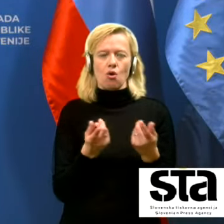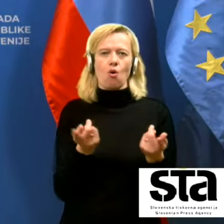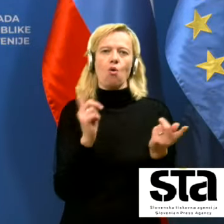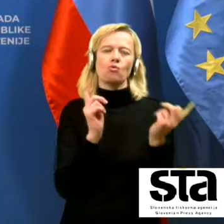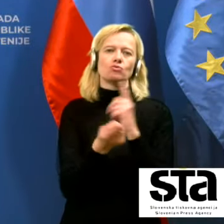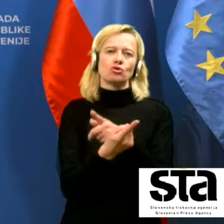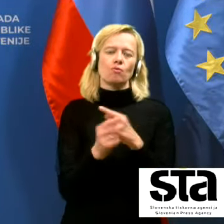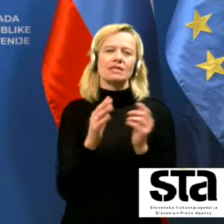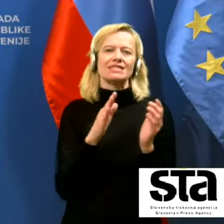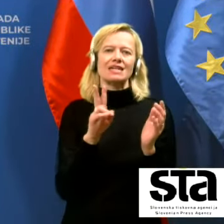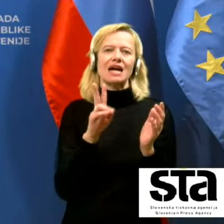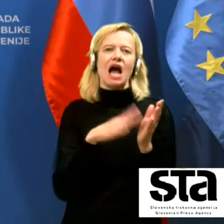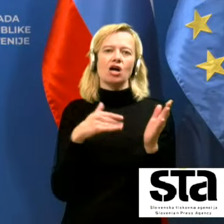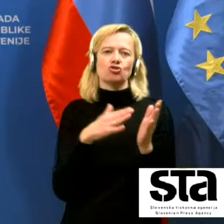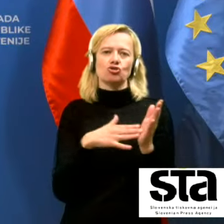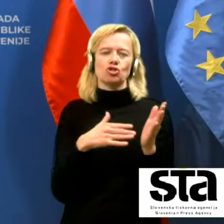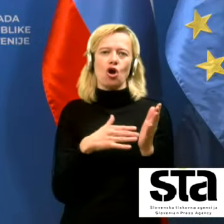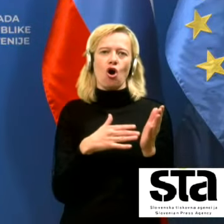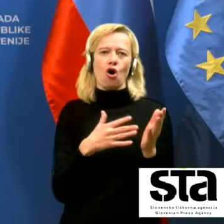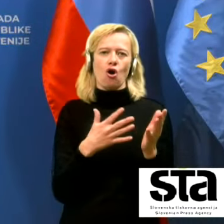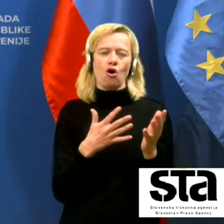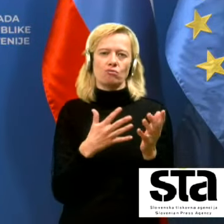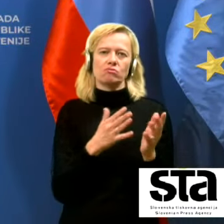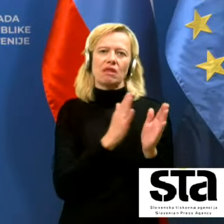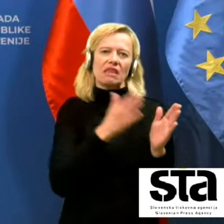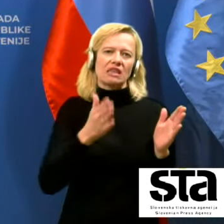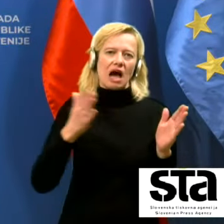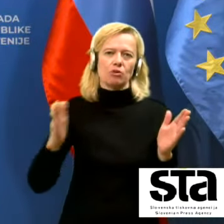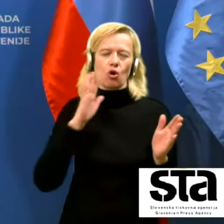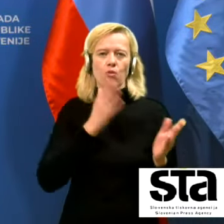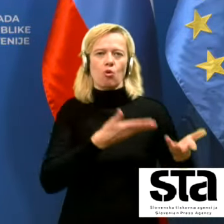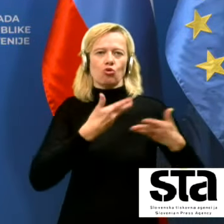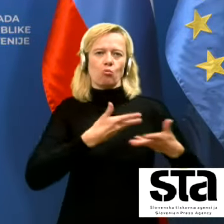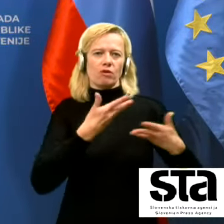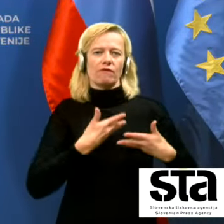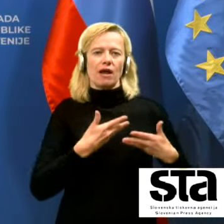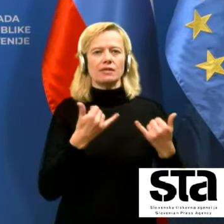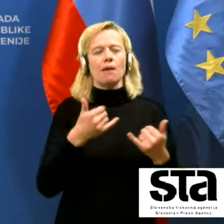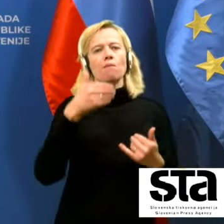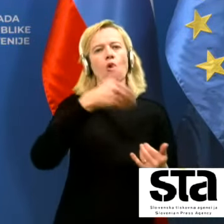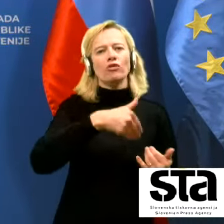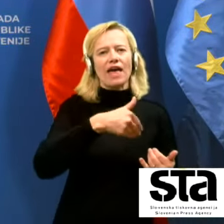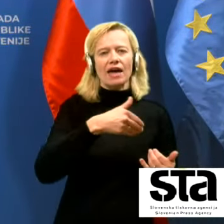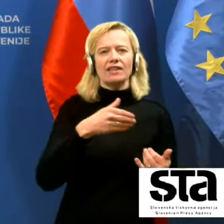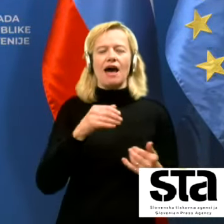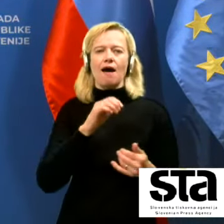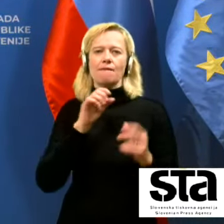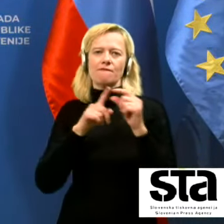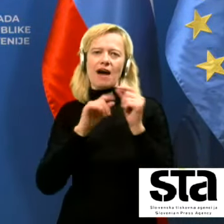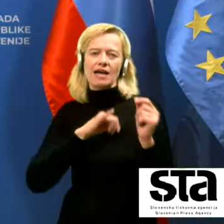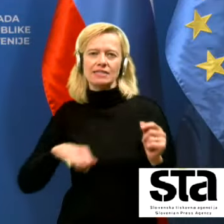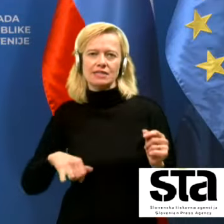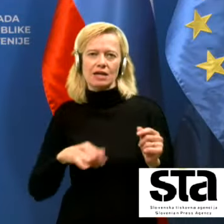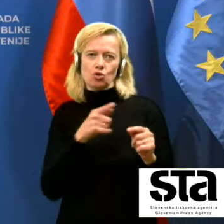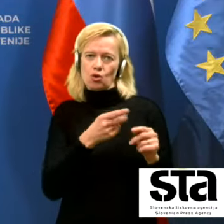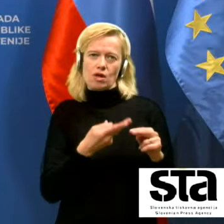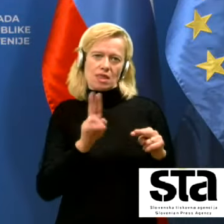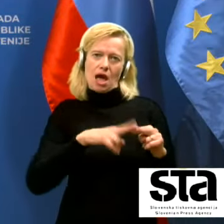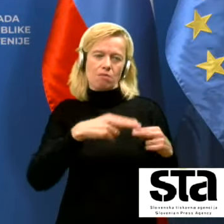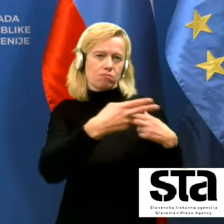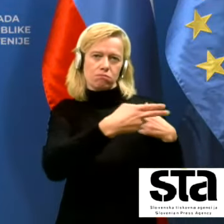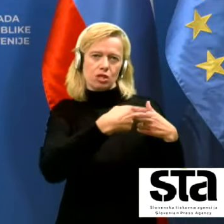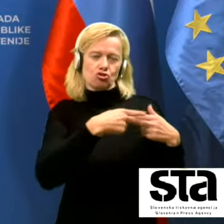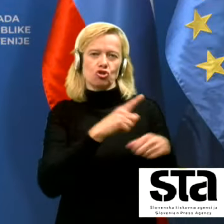cepiva dobivali trenutno sta pač na razpolago od moderne in Pfizerjevo najbližje in